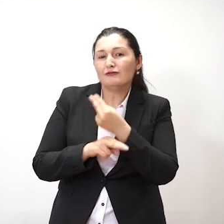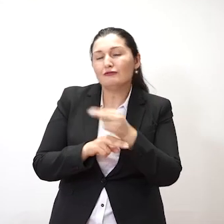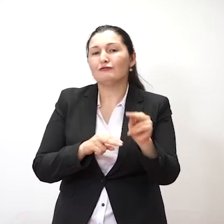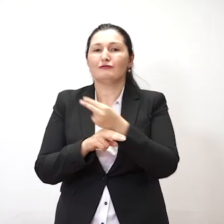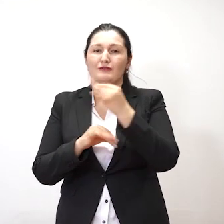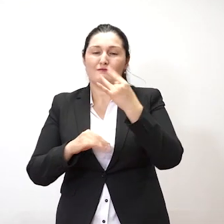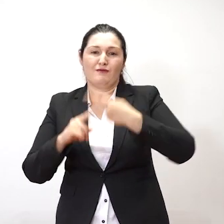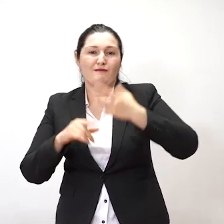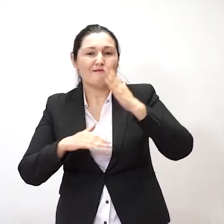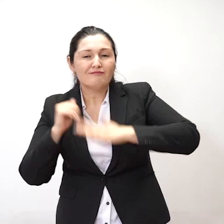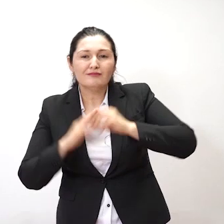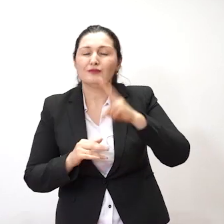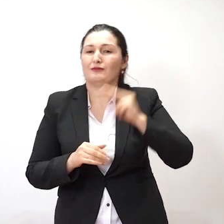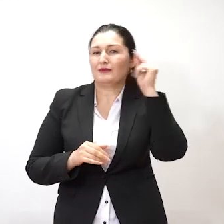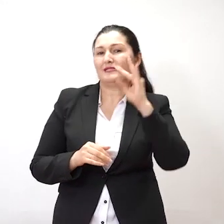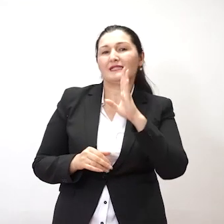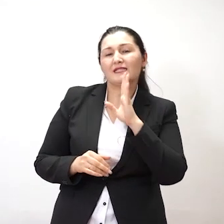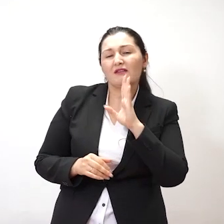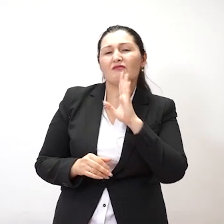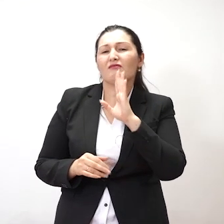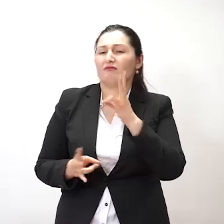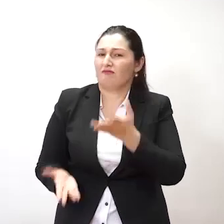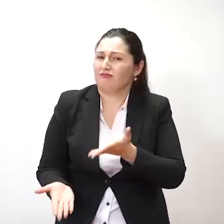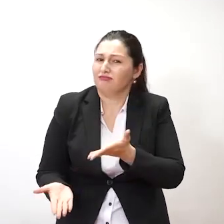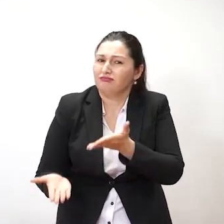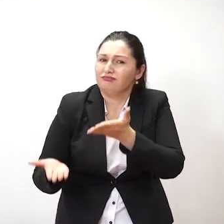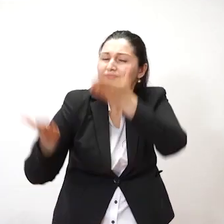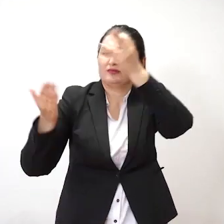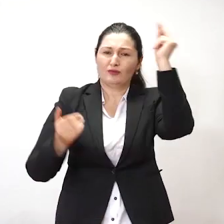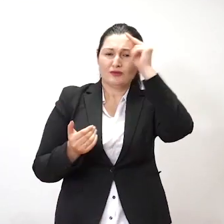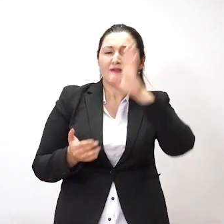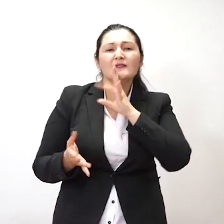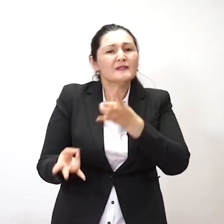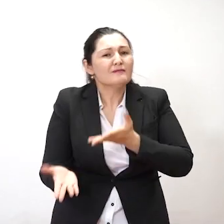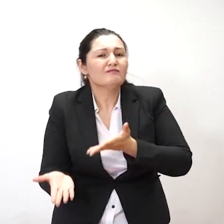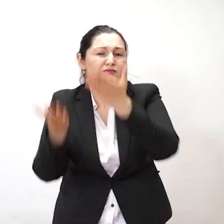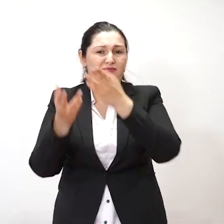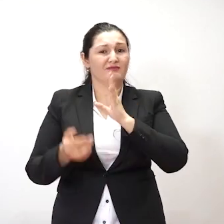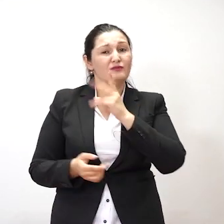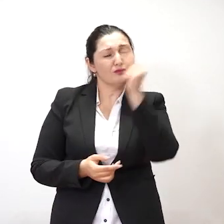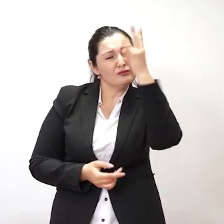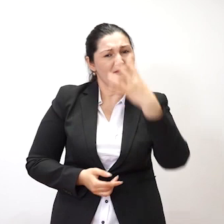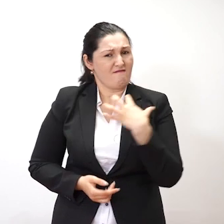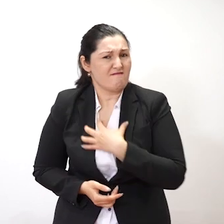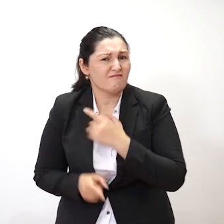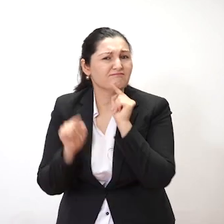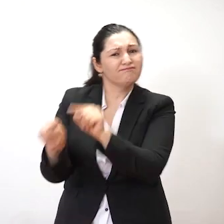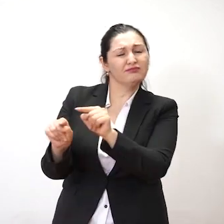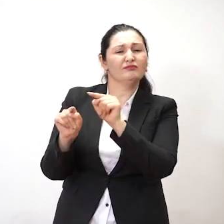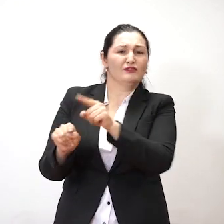صاحبکست شدنی دختران رو خیلی مهم میشمارند. البته خواندن دختران مهم است چونکه گفتم